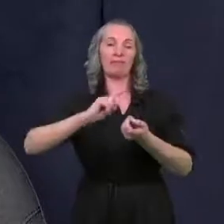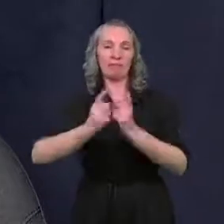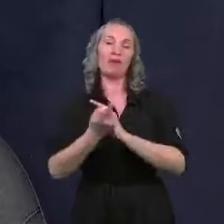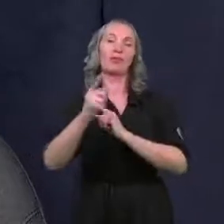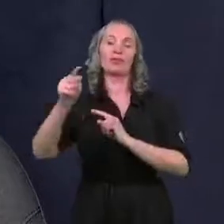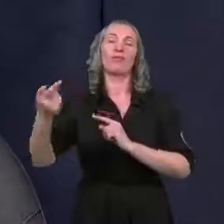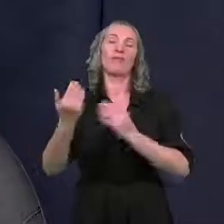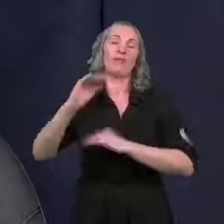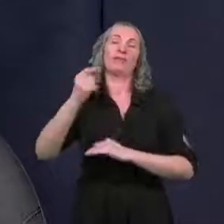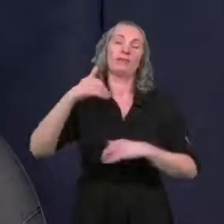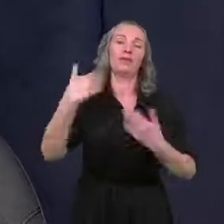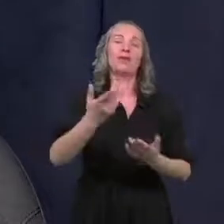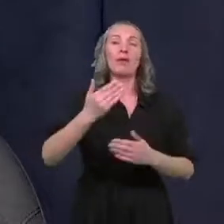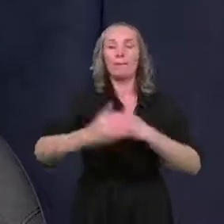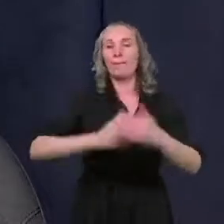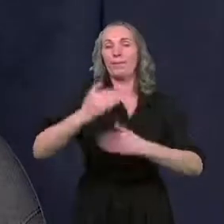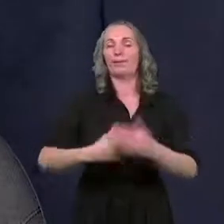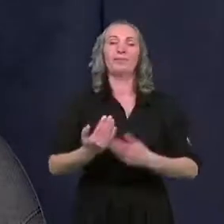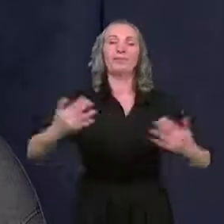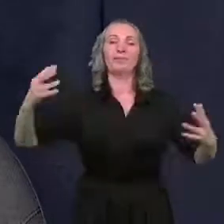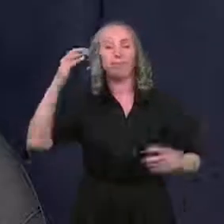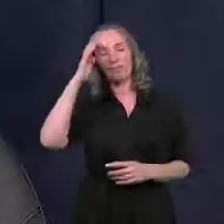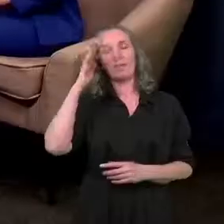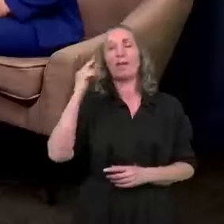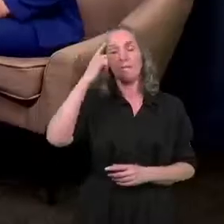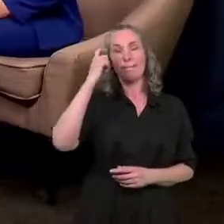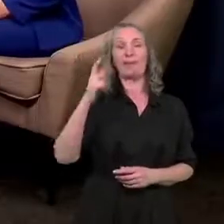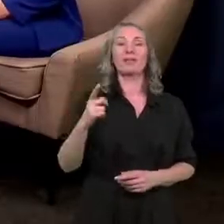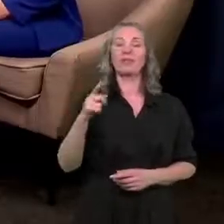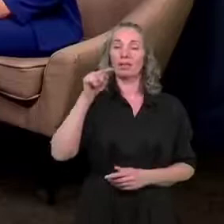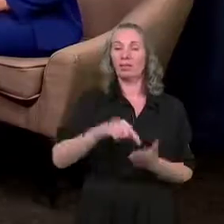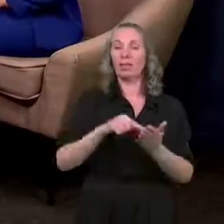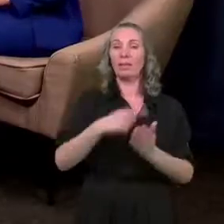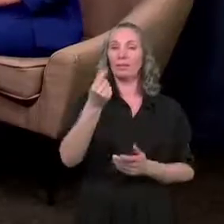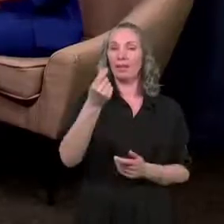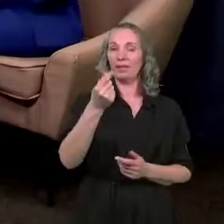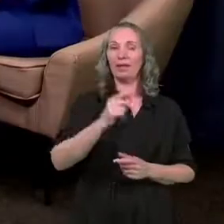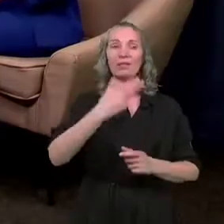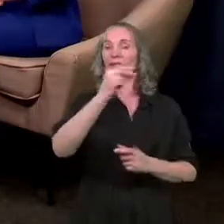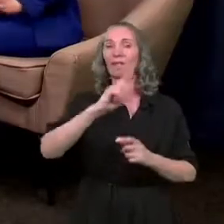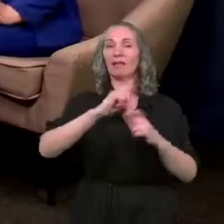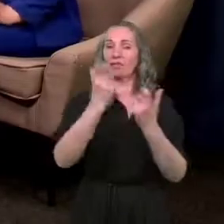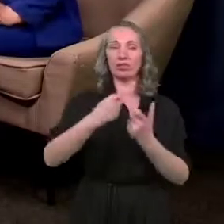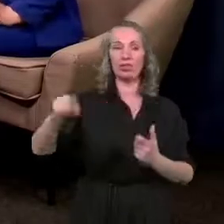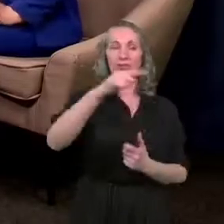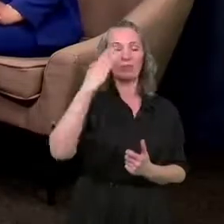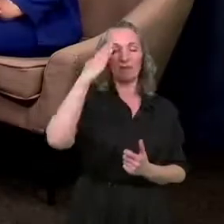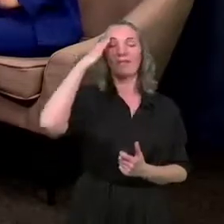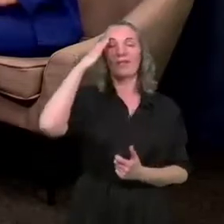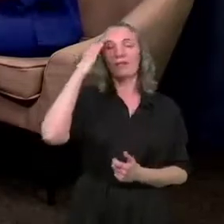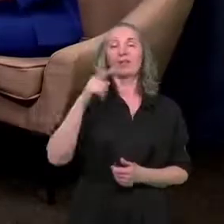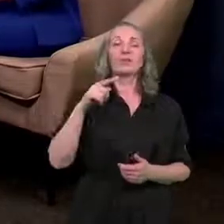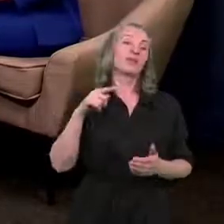rzeczywiście ten proces intensyfikować. Ale pamiętajmy, że te pieniądze, bo nie wszyscy z Państwa są świadomi,